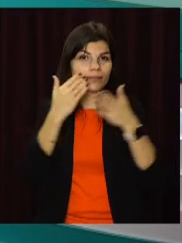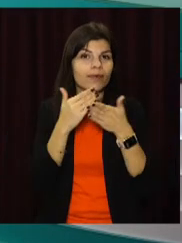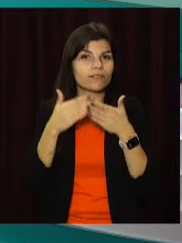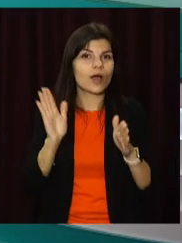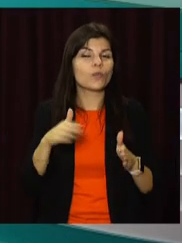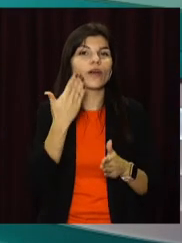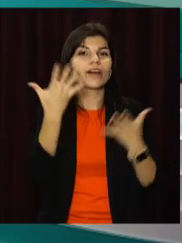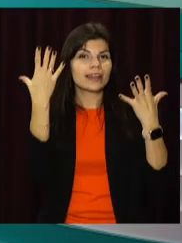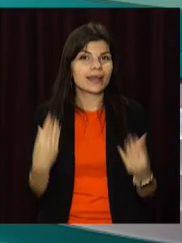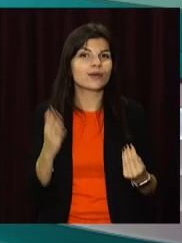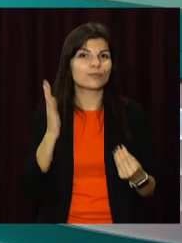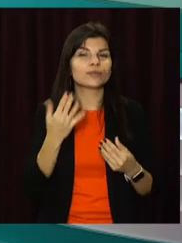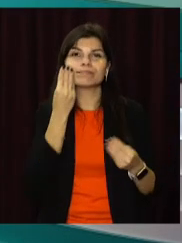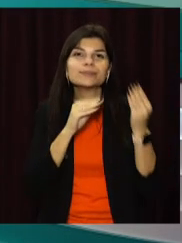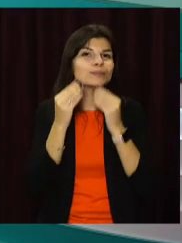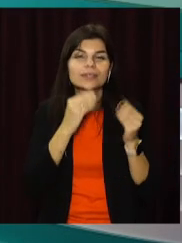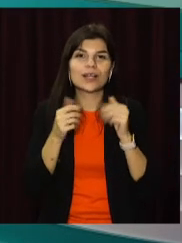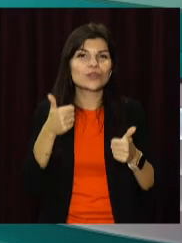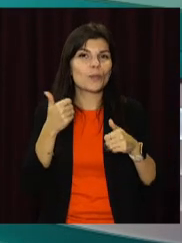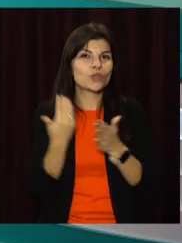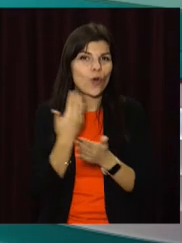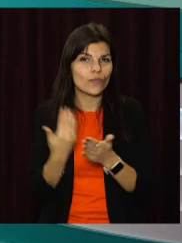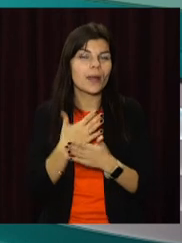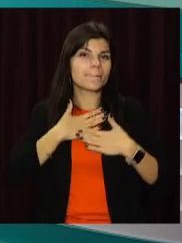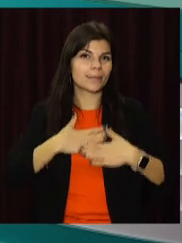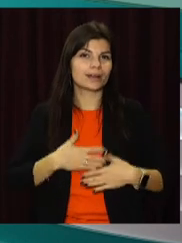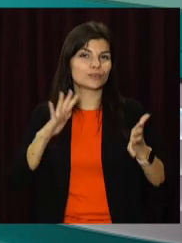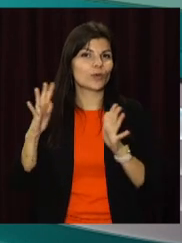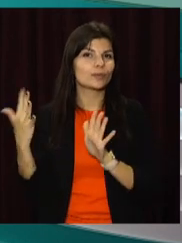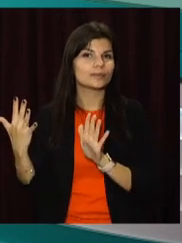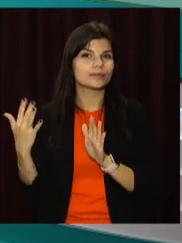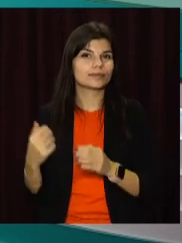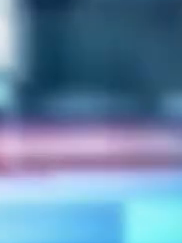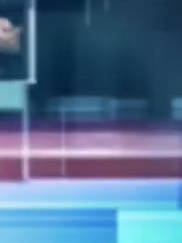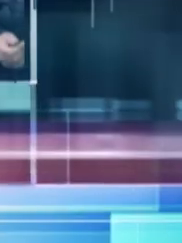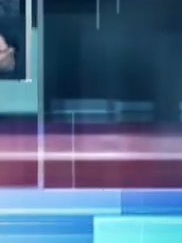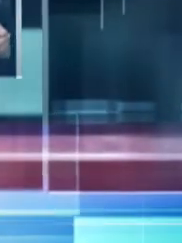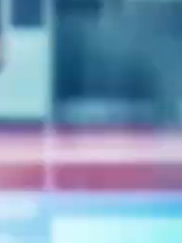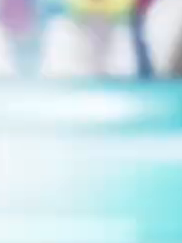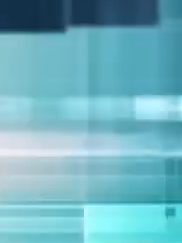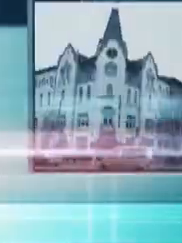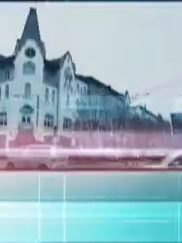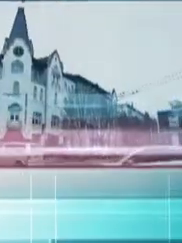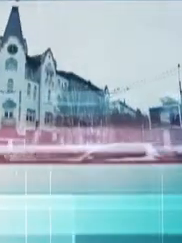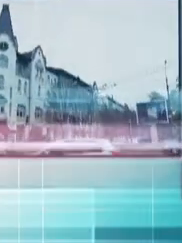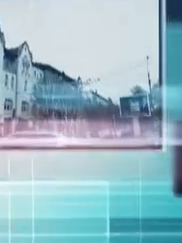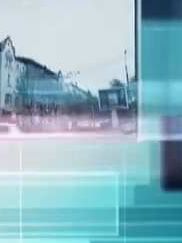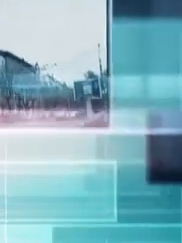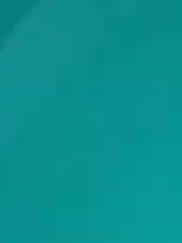відкритим та нехай ваш день буде насичений добрими новинами та приємними подіями. Дякую